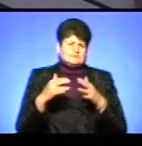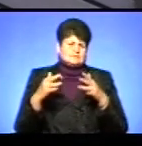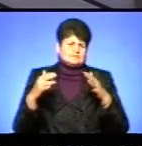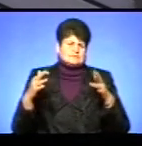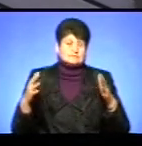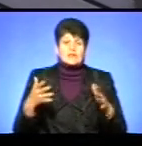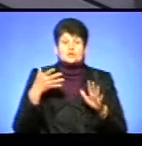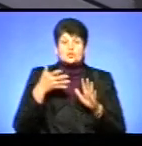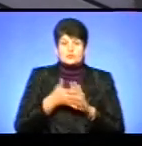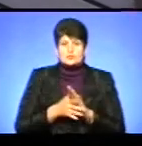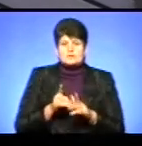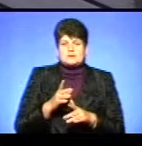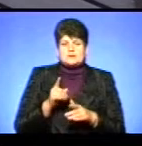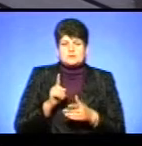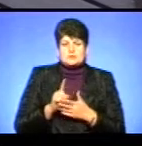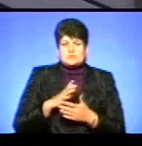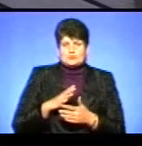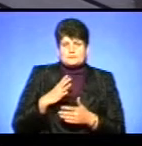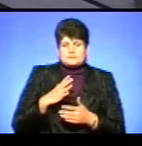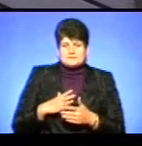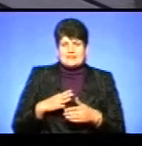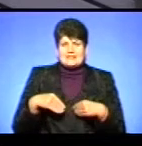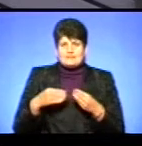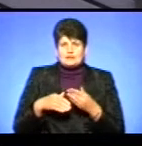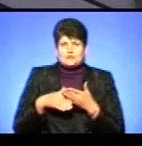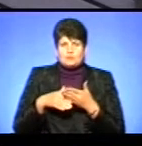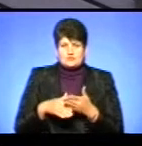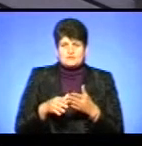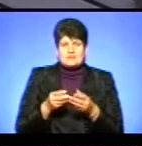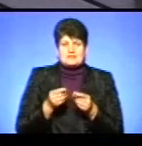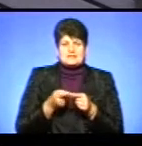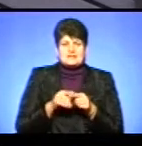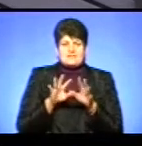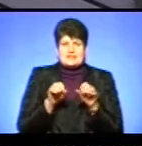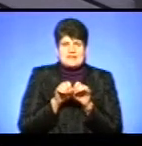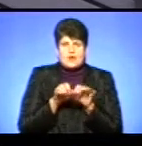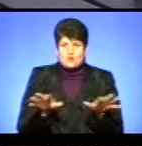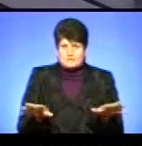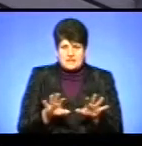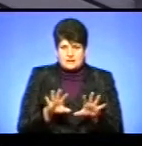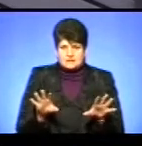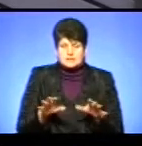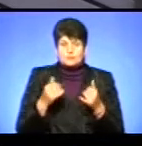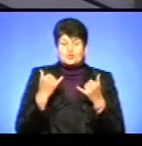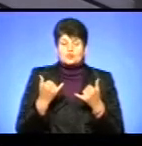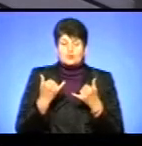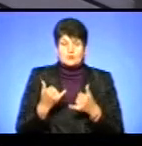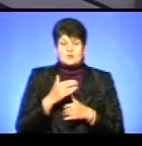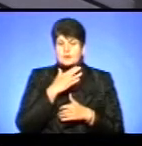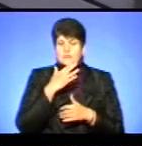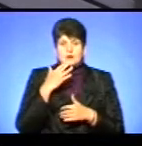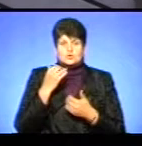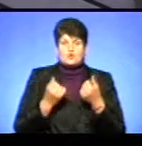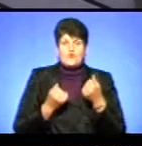Зрозуміло, що ми змушені були давати, допомагати, щоб це все не розбіглося, а розбігається. Тому що і сьогодні дуже багато